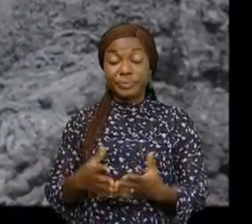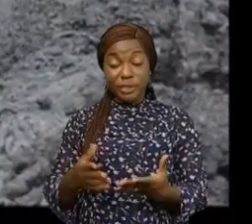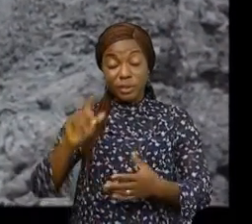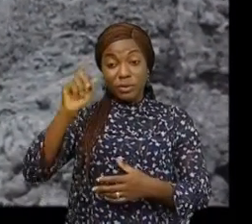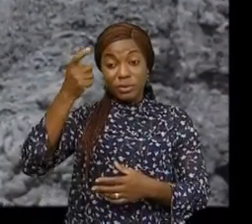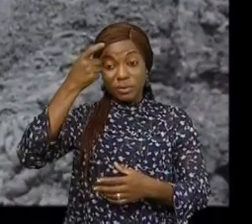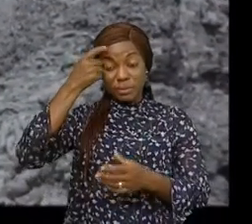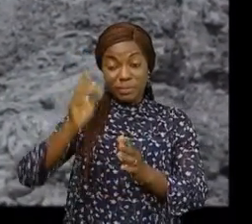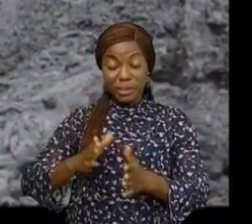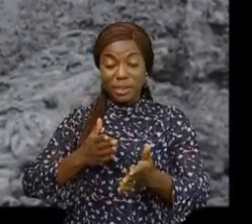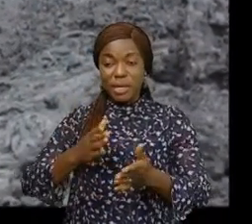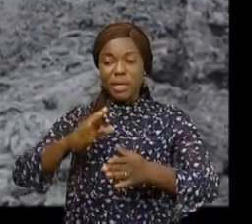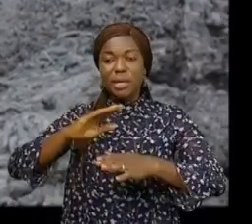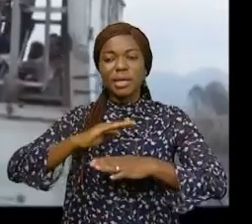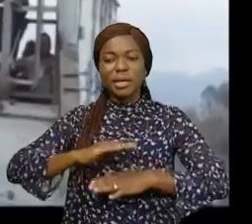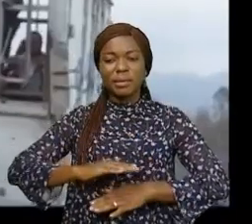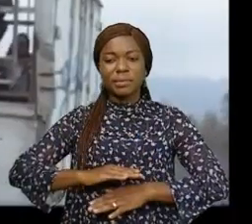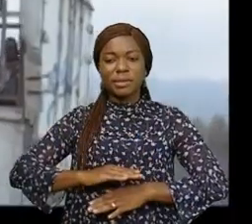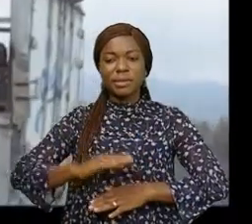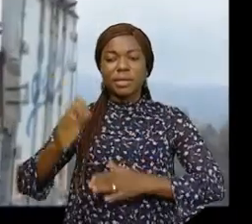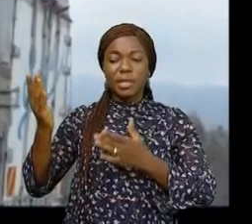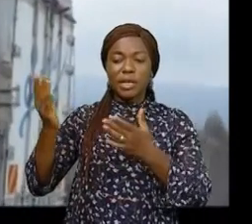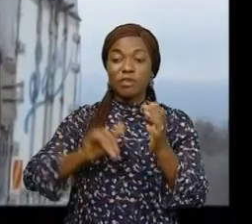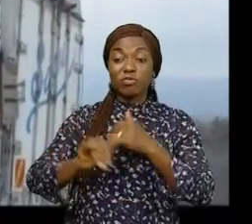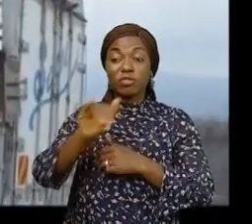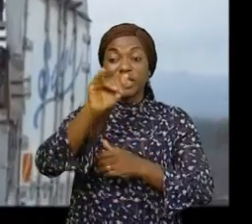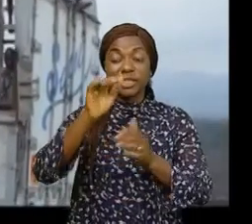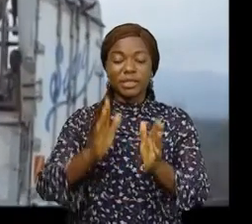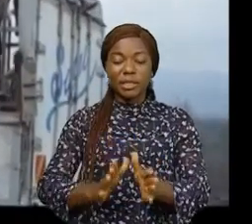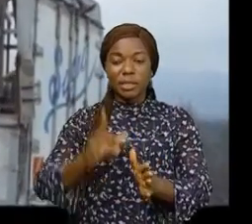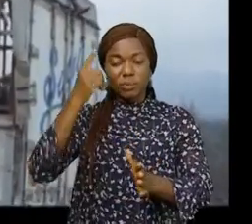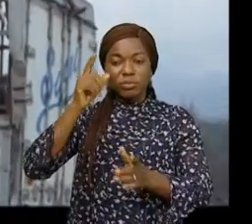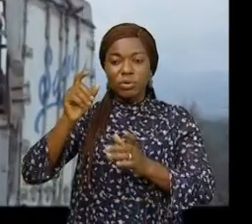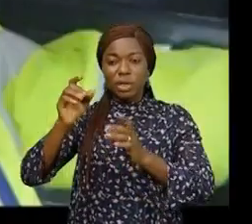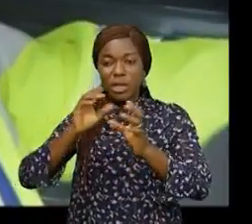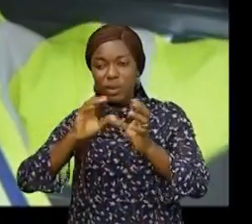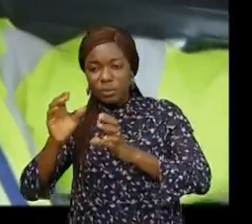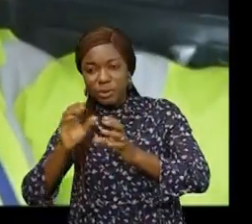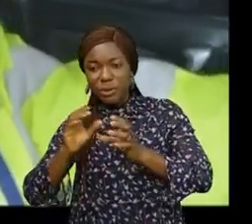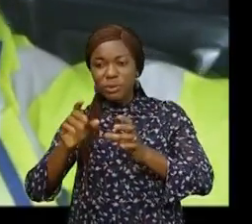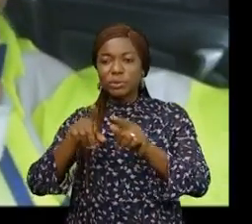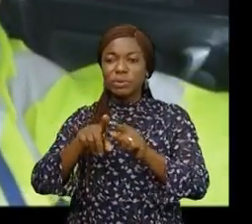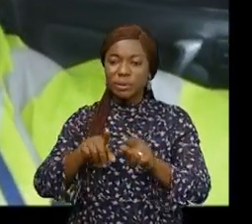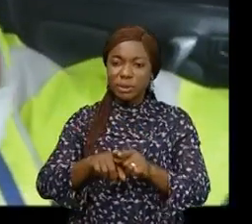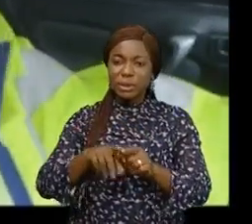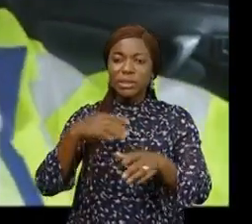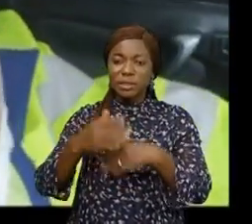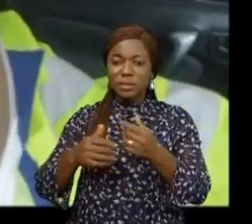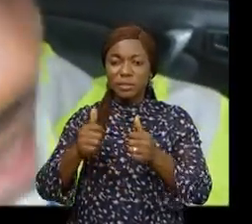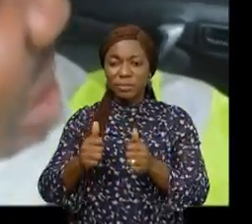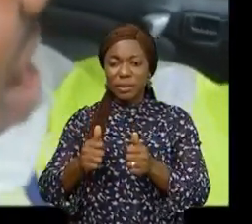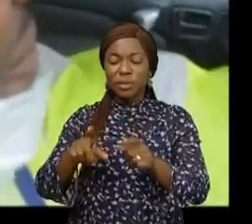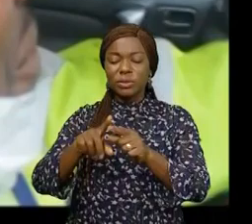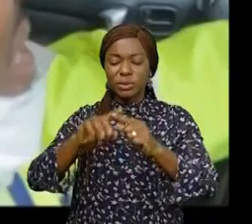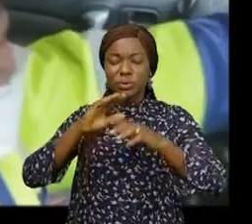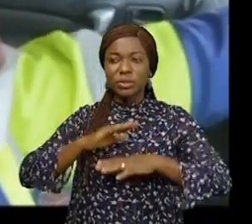qui s'est réjoui de la réponse apportée heureusement par les autorités à la communication inter-entité. Oui, ça a fait un ouf de soulagement